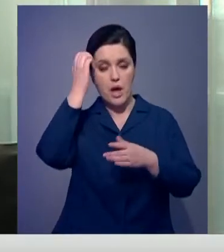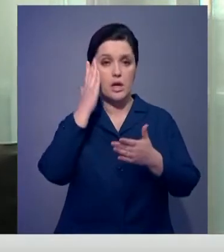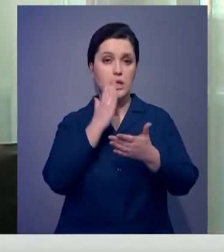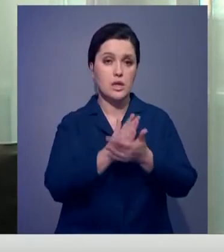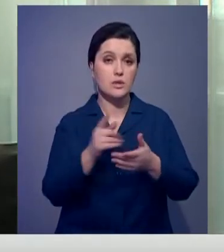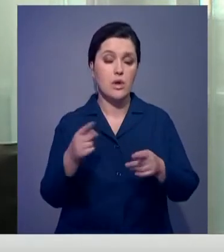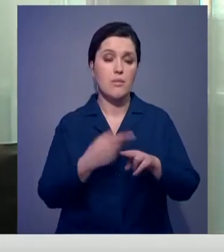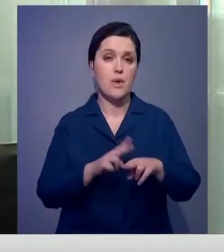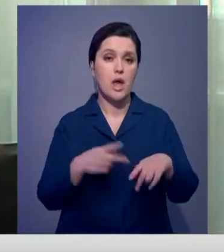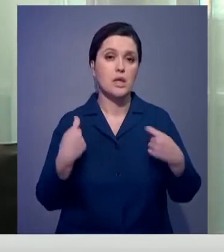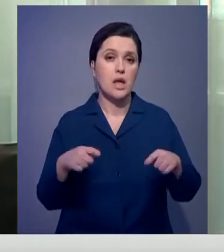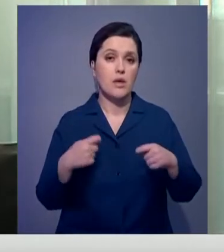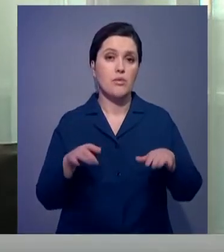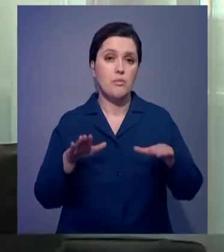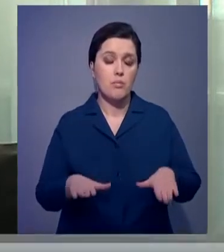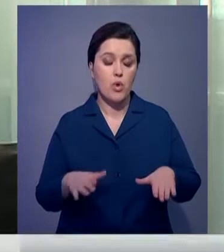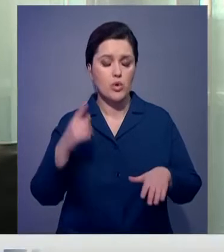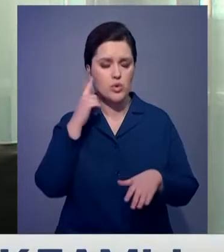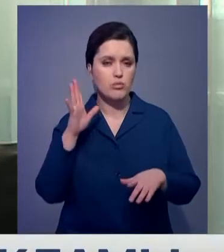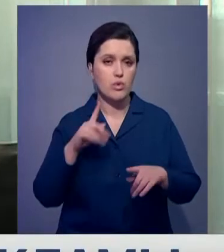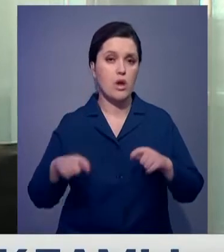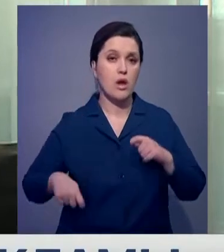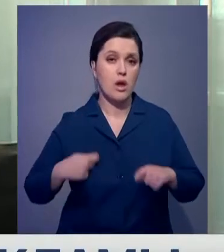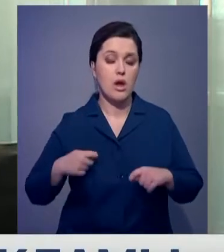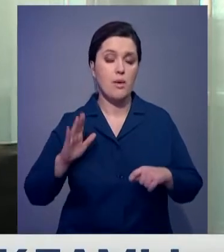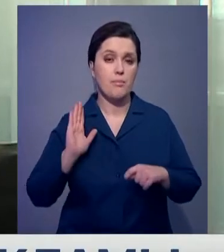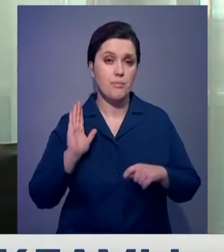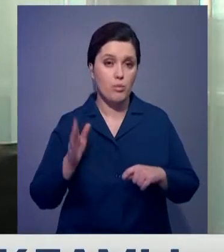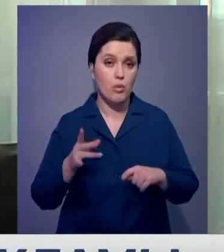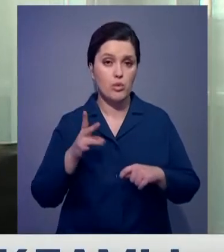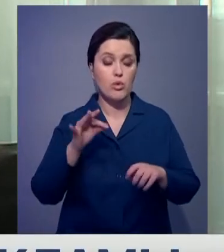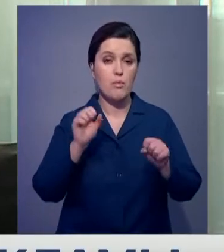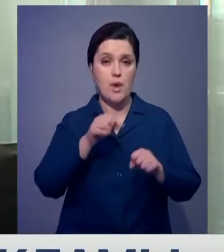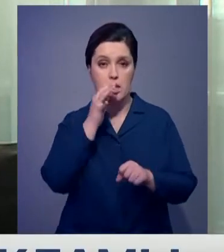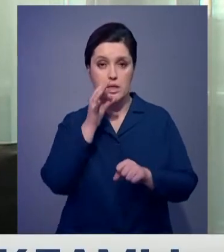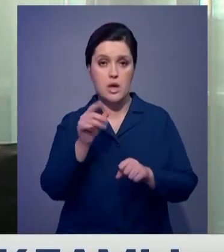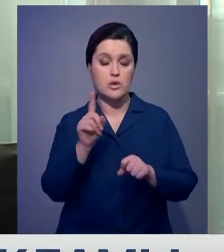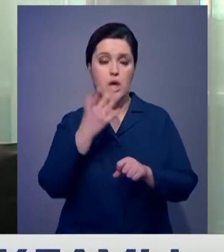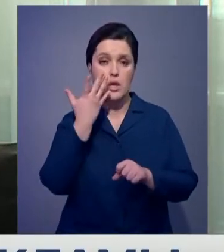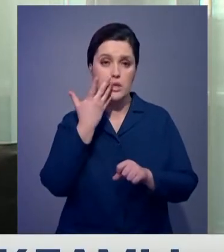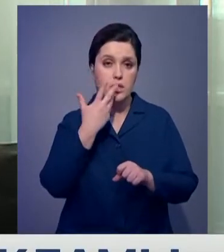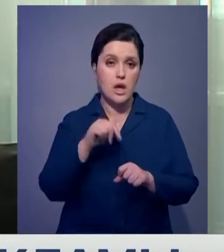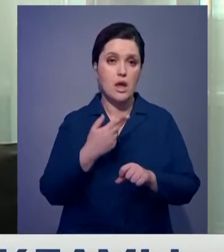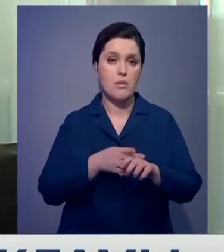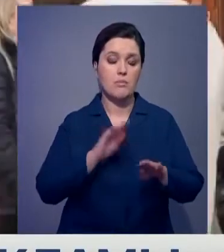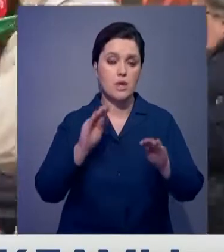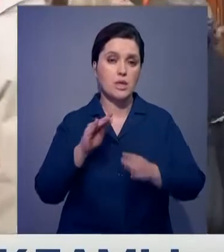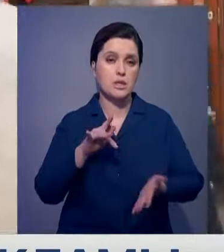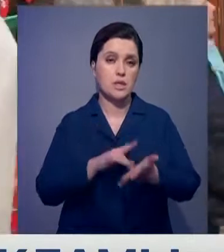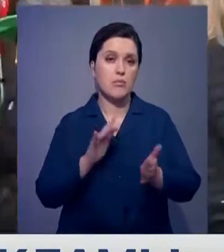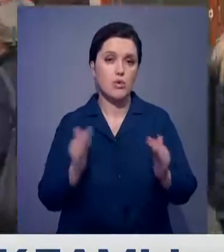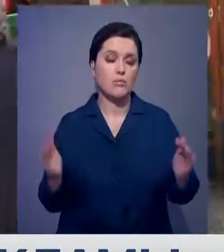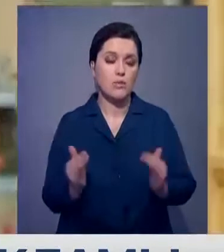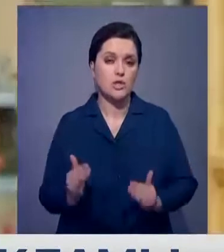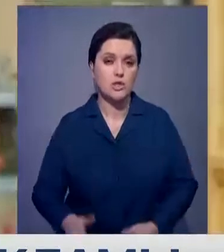думаю, что торговые точки понесут из-за этого большие убытки, но могу с уверенностью сказать, что яркости и модерна в центре станет меньше.